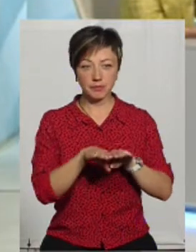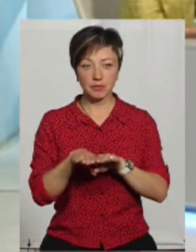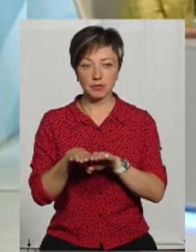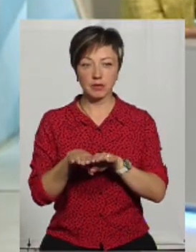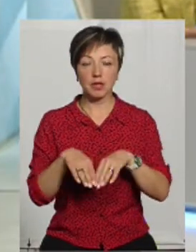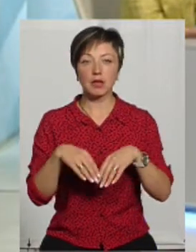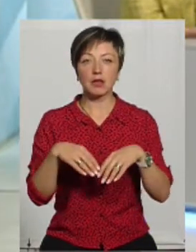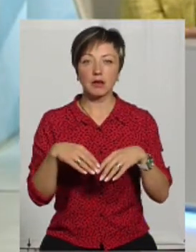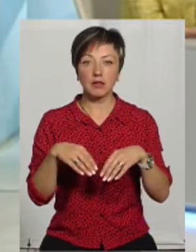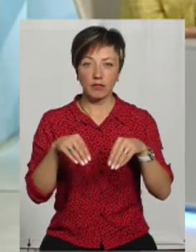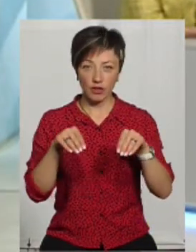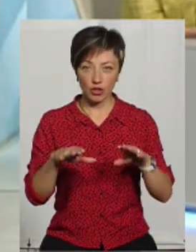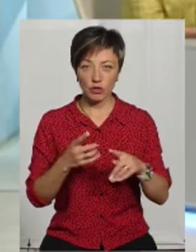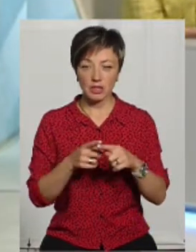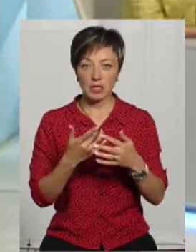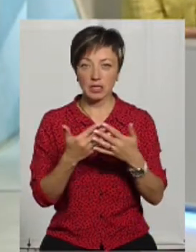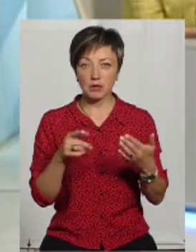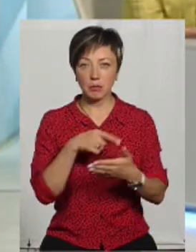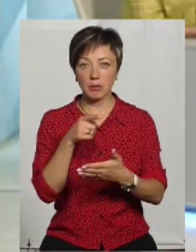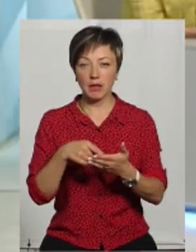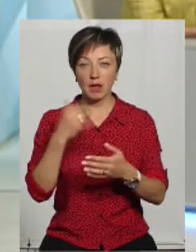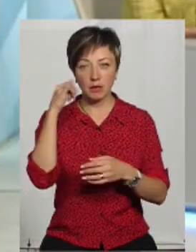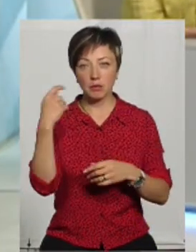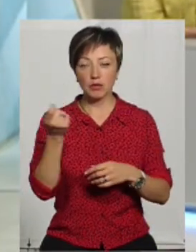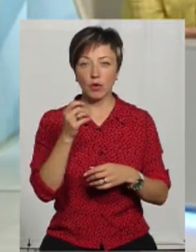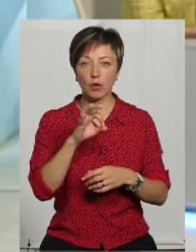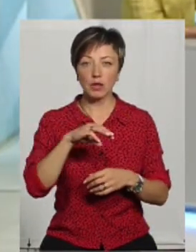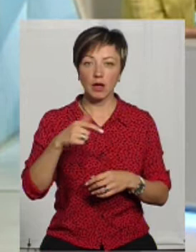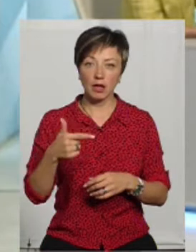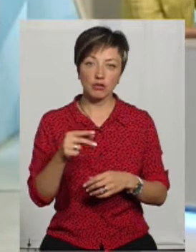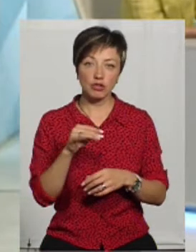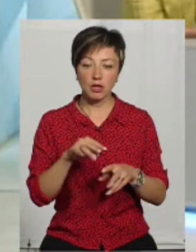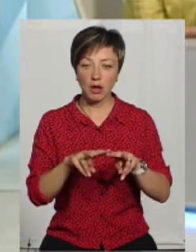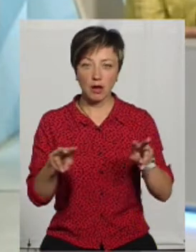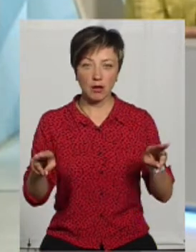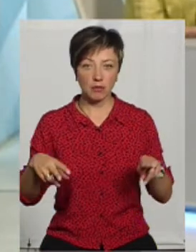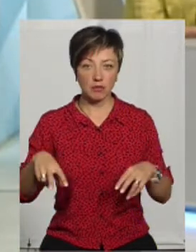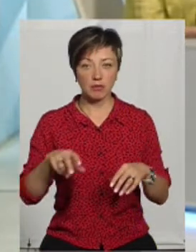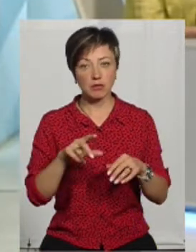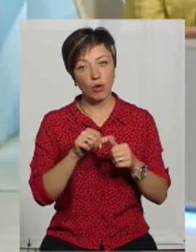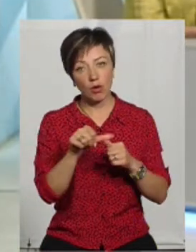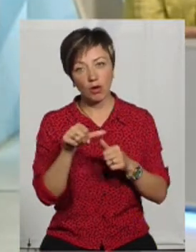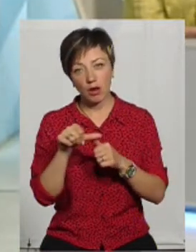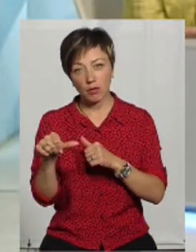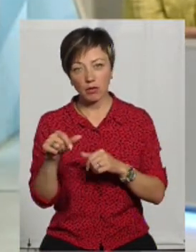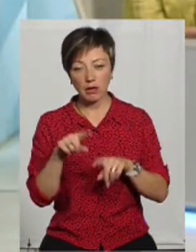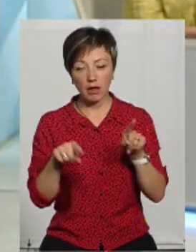Дають раду цим різним питанням з пасовищами в ОТГ? Чи таке стосується це швидше виключення?